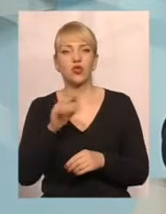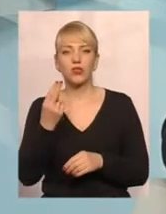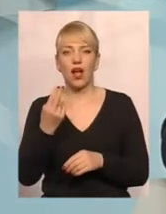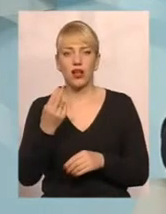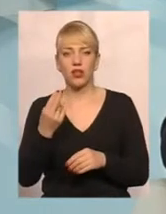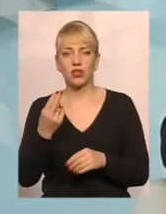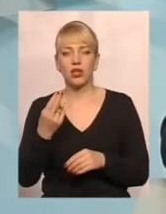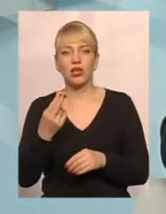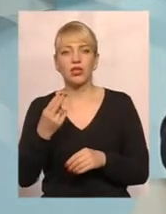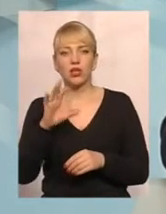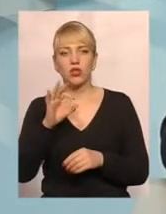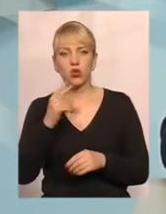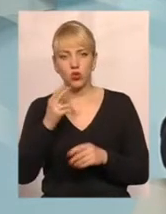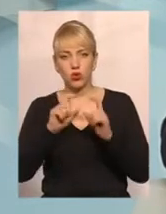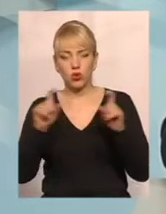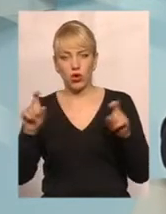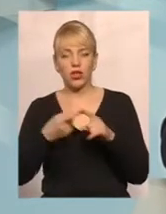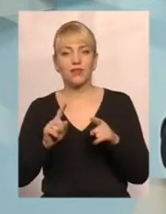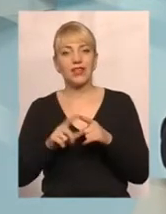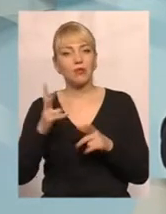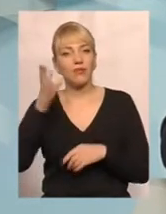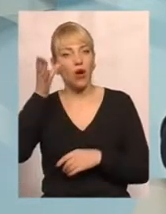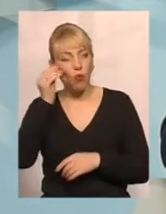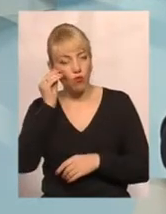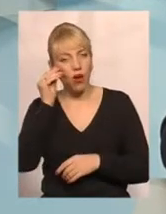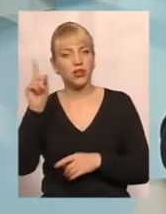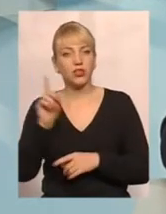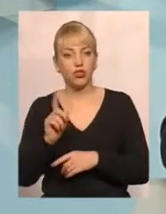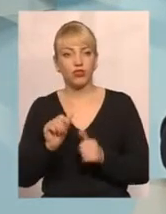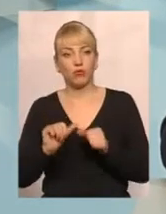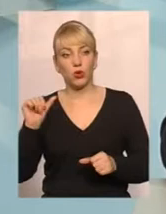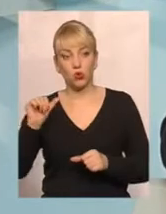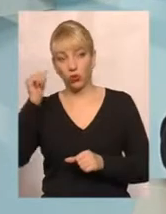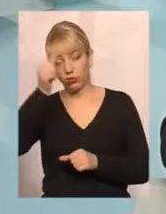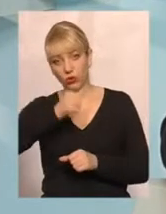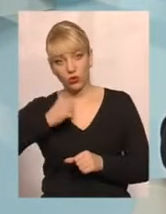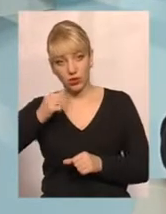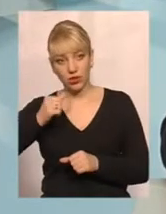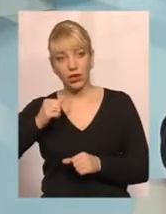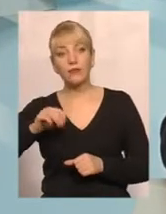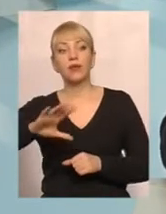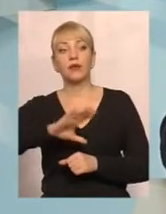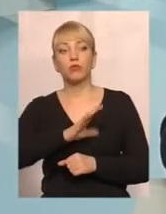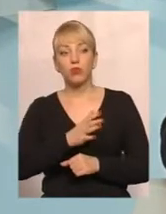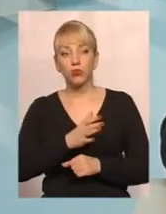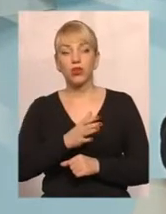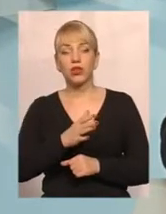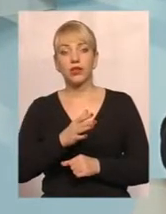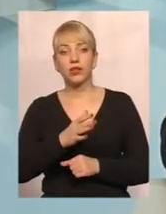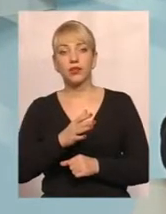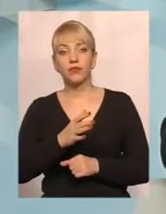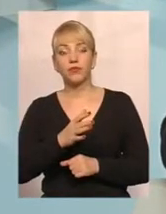захисту населення. Да, звичайно, слід врахувати те, що минулому році були, скажімо так,